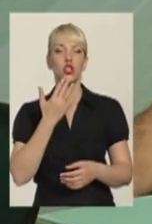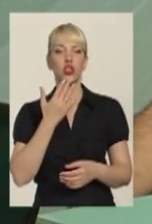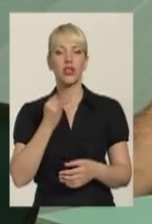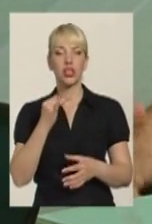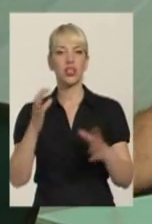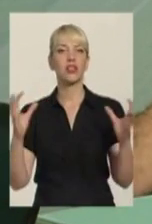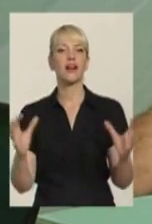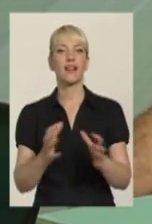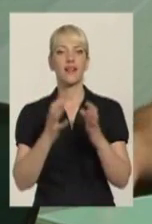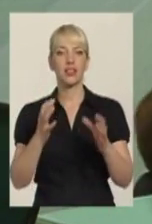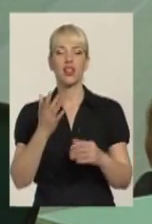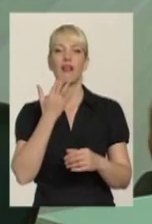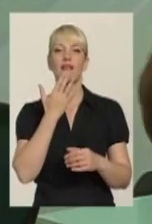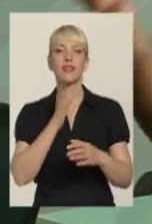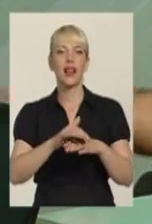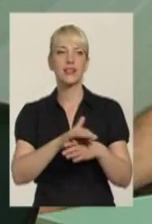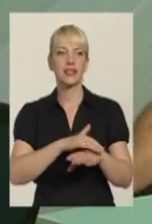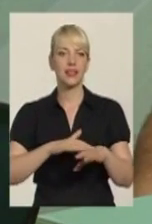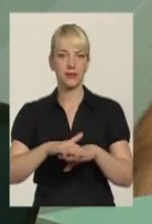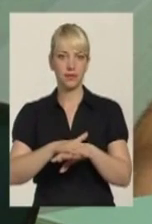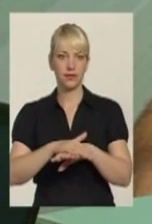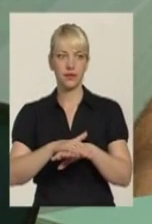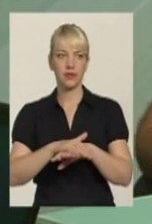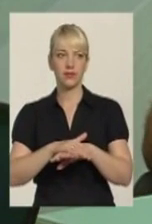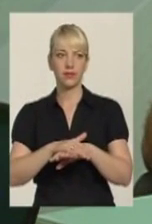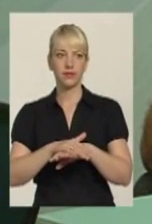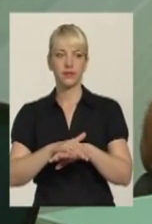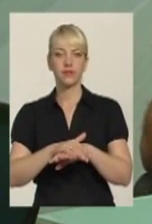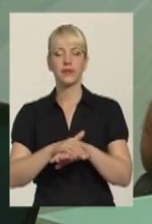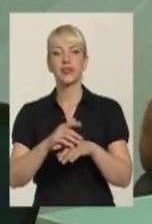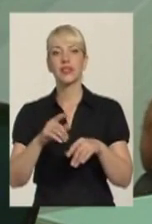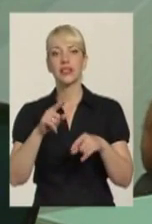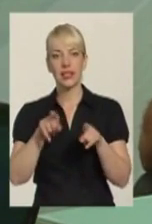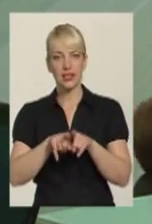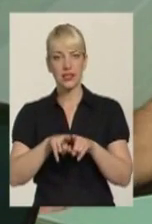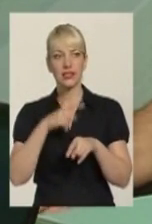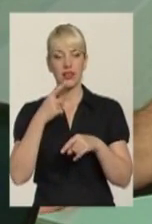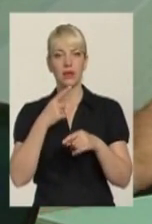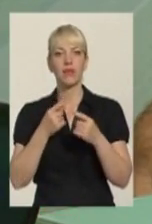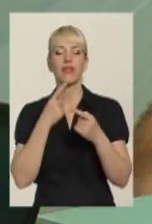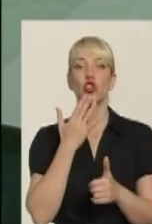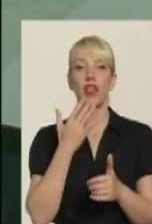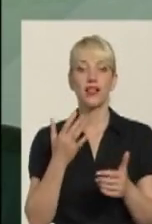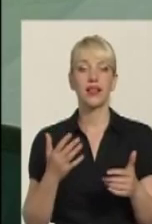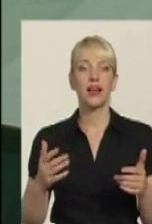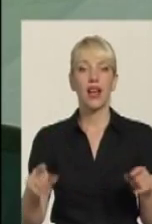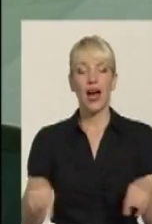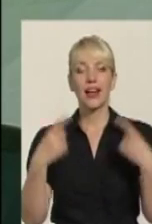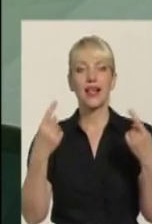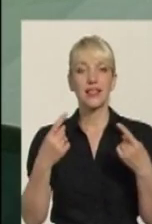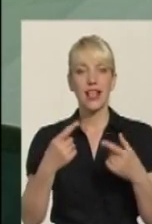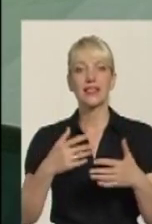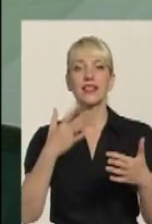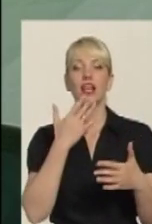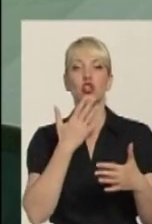хранитель націй, скажімо так, далеко від Родини. Ми практично